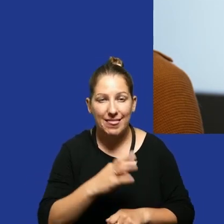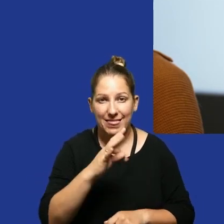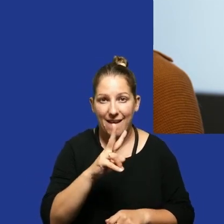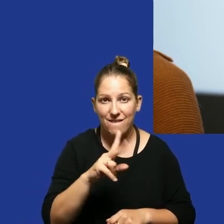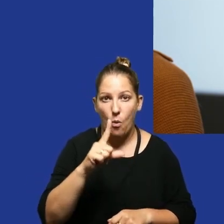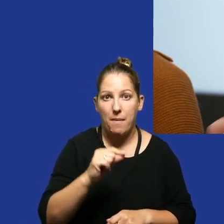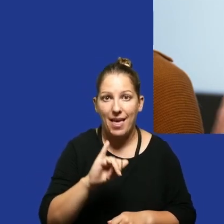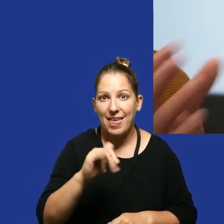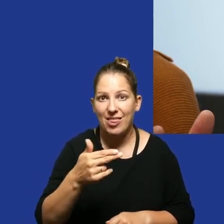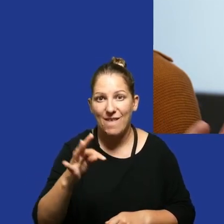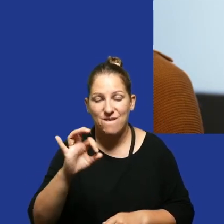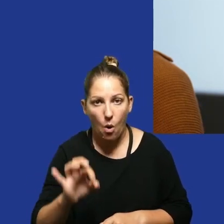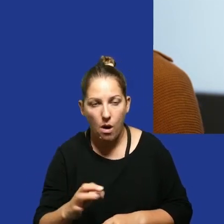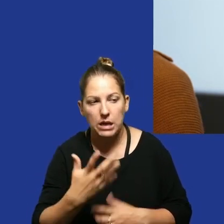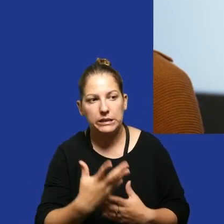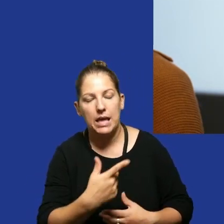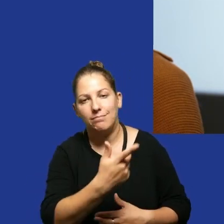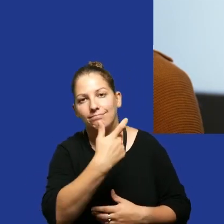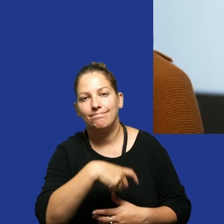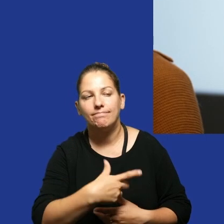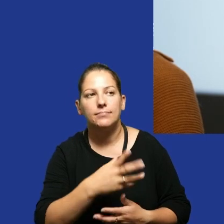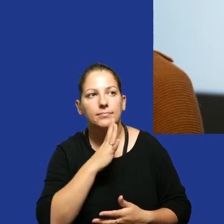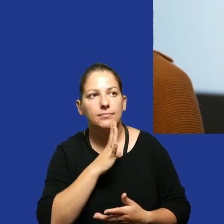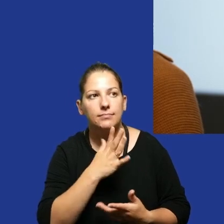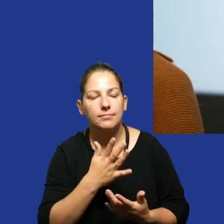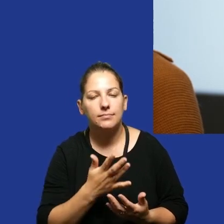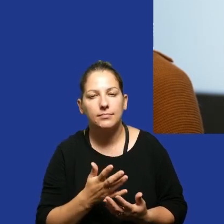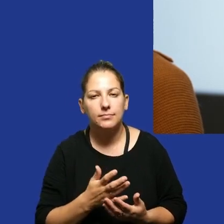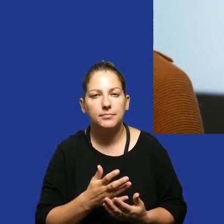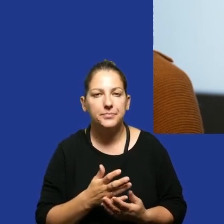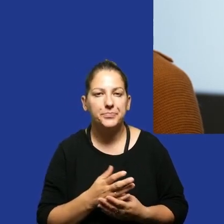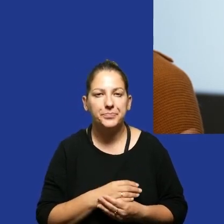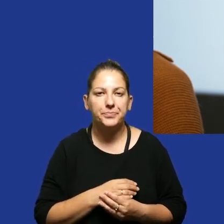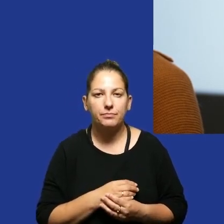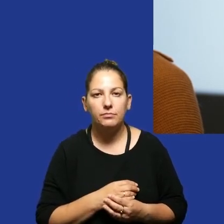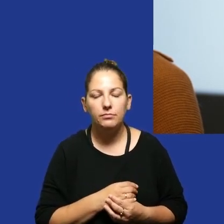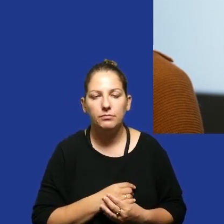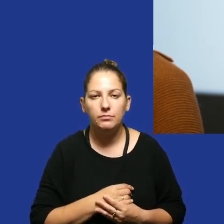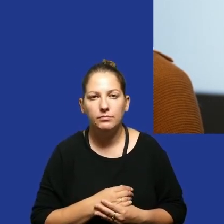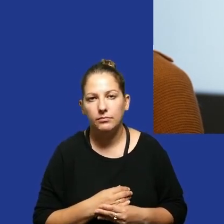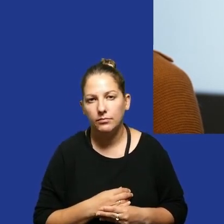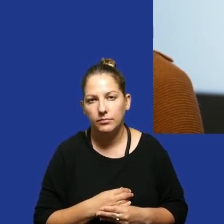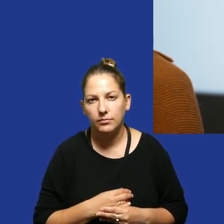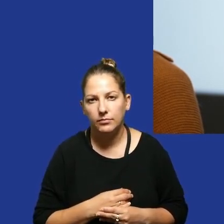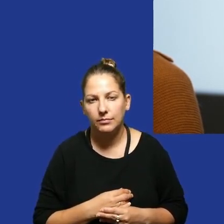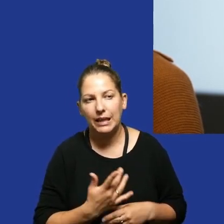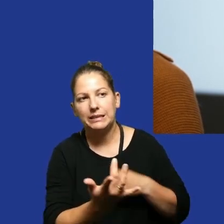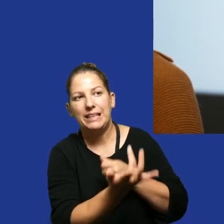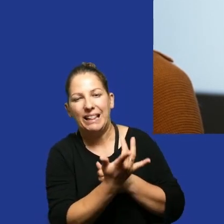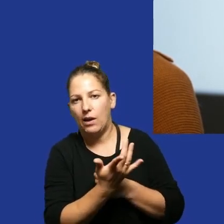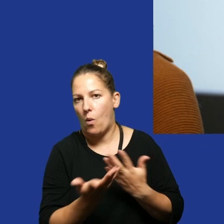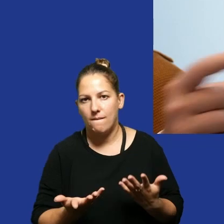Info i nas będzie chciało w ten sposób, w jakiś sposób skrytykować,